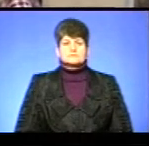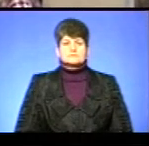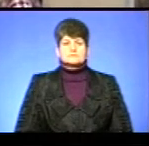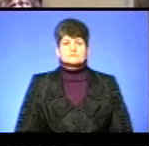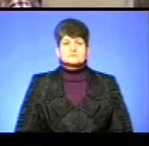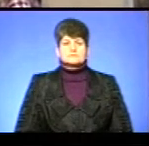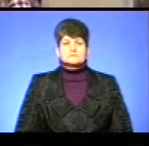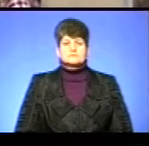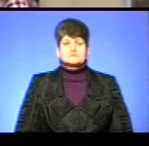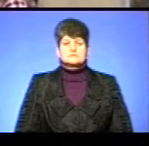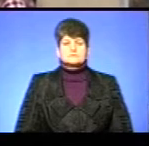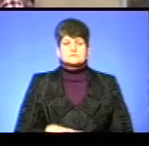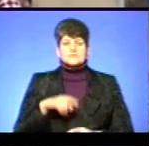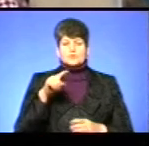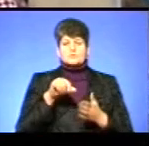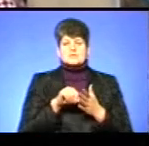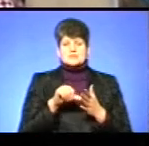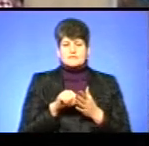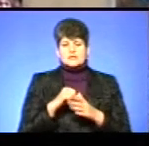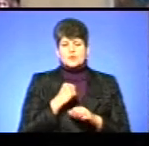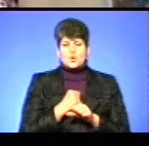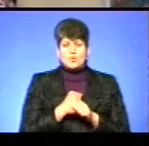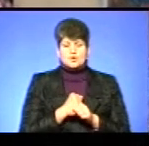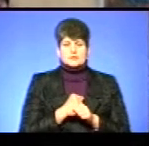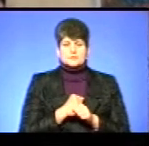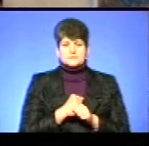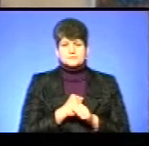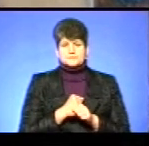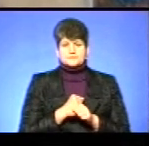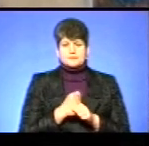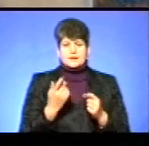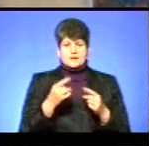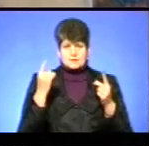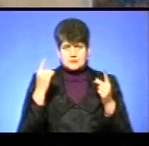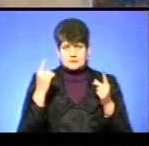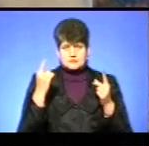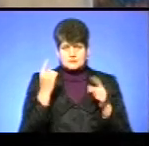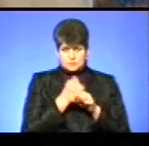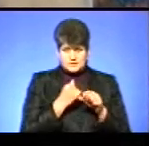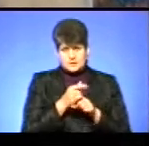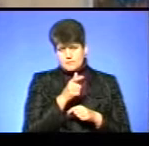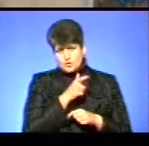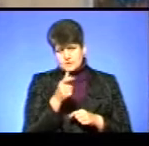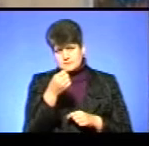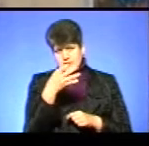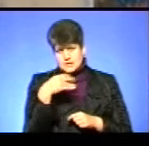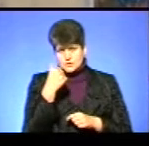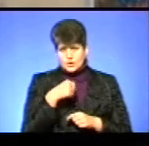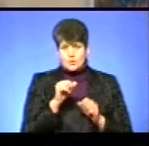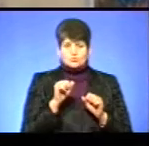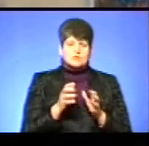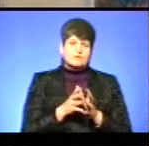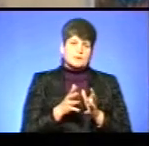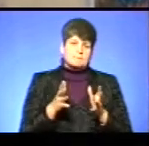Тут представлені роботи, які створювалися на протязі 15 років, можливо навіть